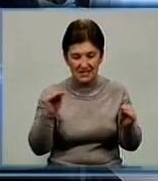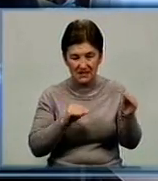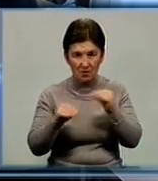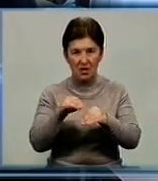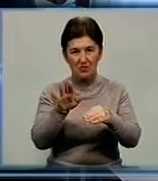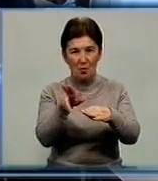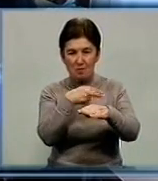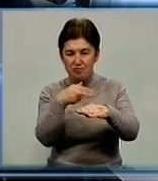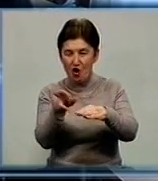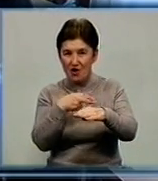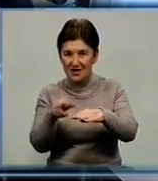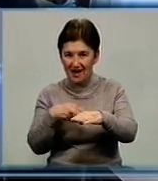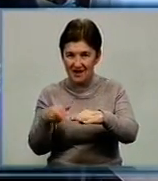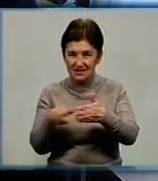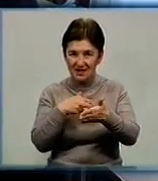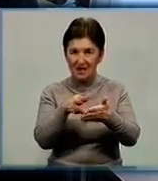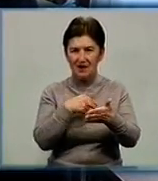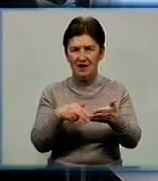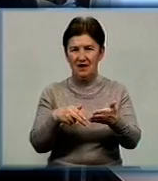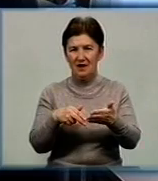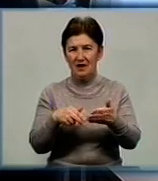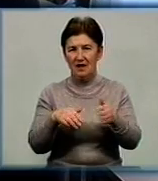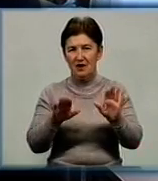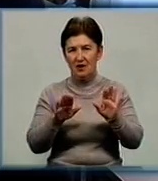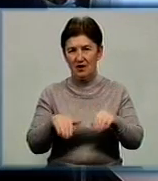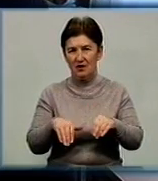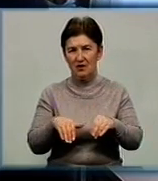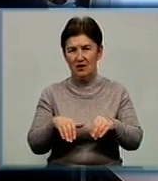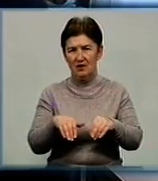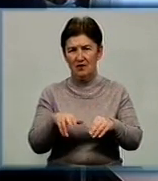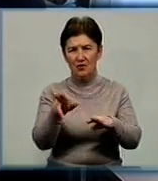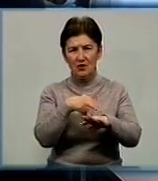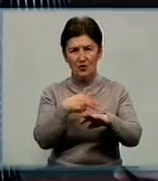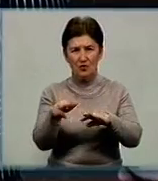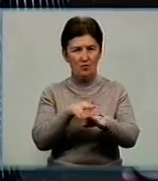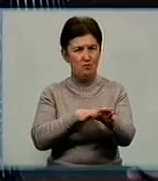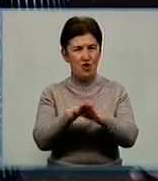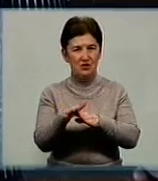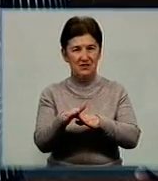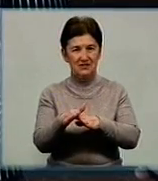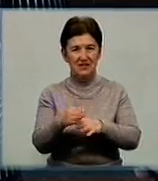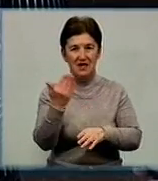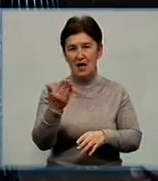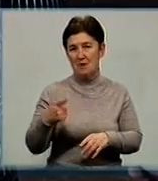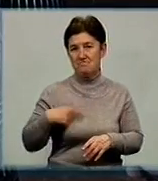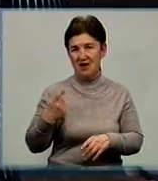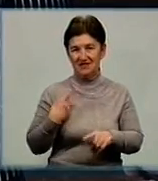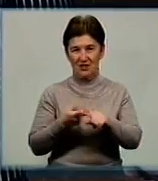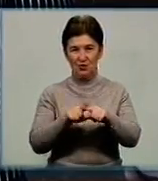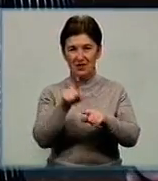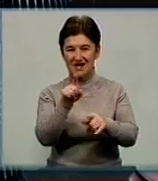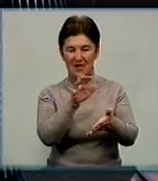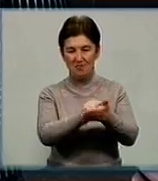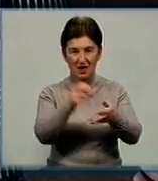покрасив, потім всі скляляла, потім вже покрасив повністю. Батько Олексія, який сам займається